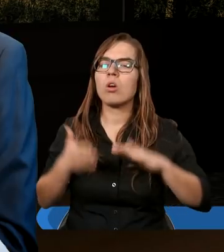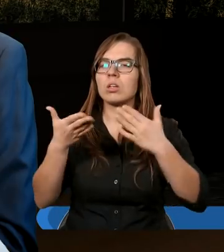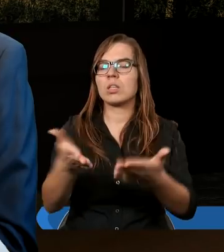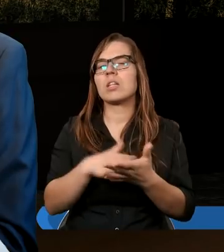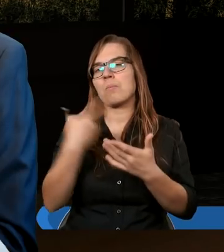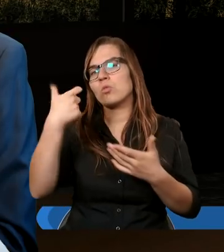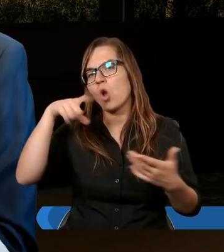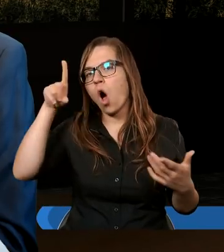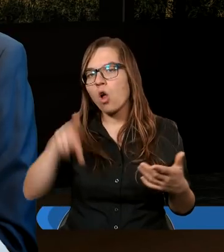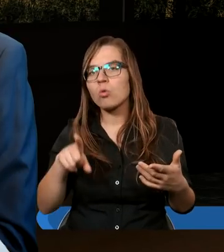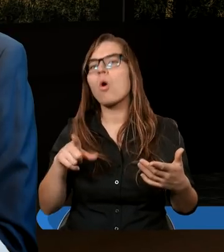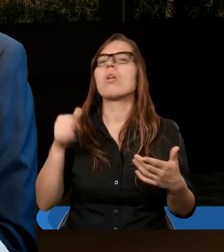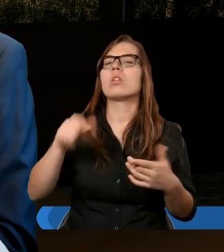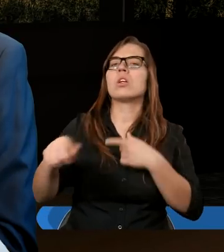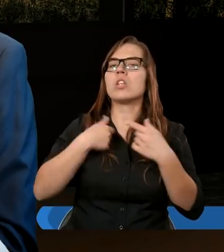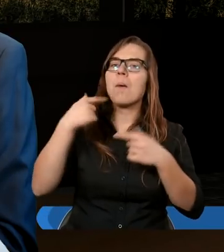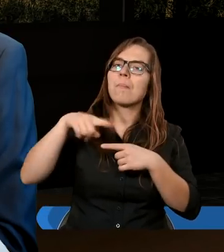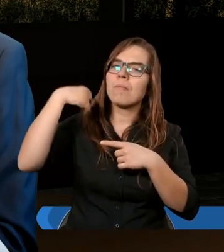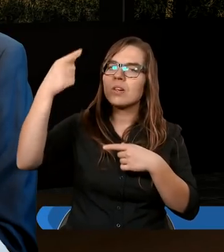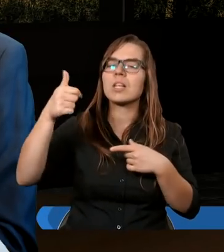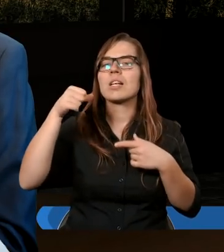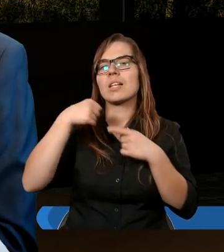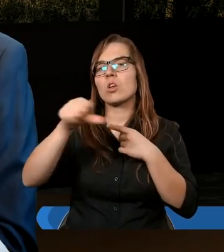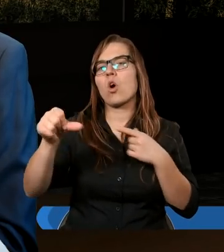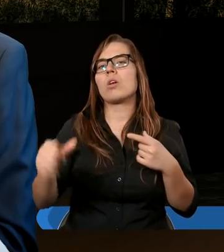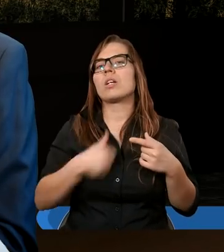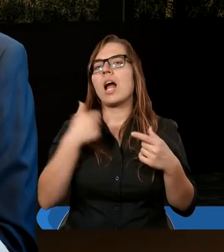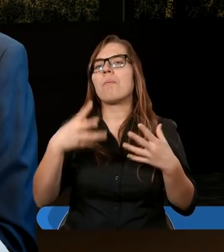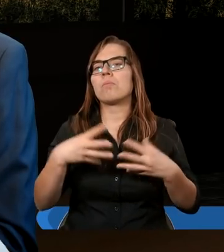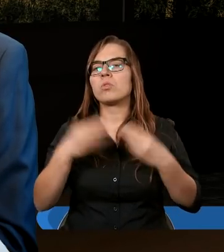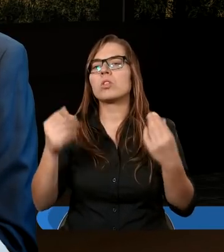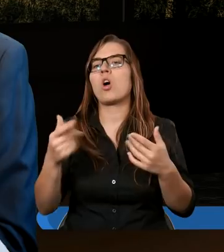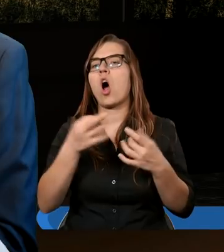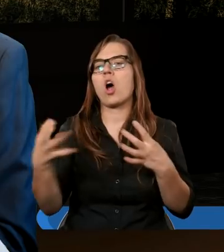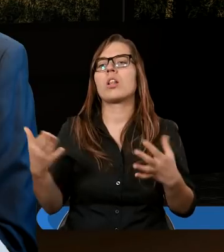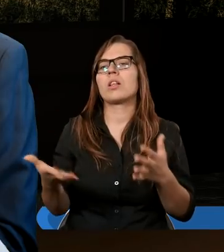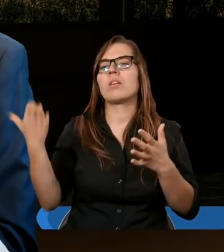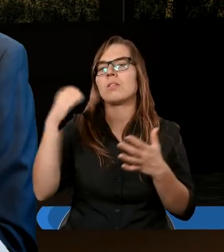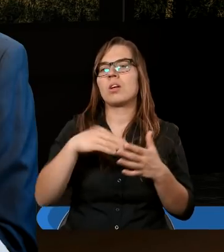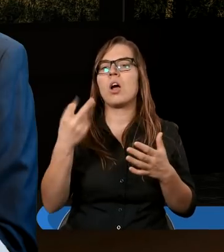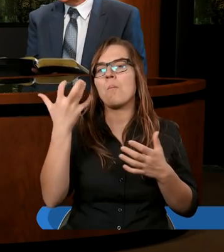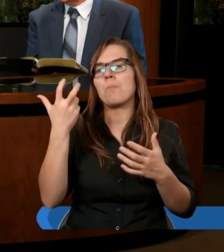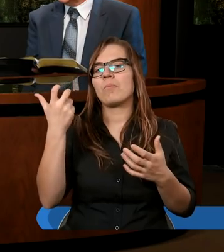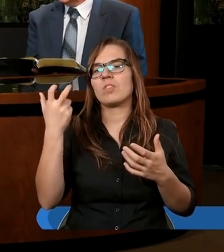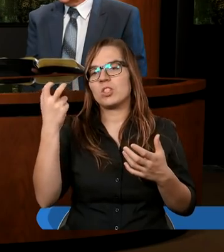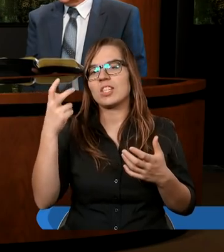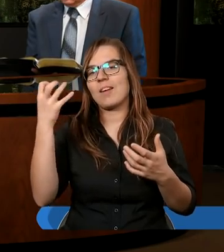100 zł, żeby w następnym tygodniu nam wpłynęło od razu 200 albo 300.